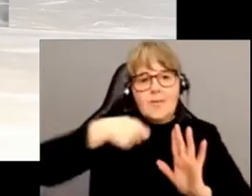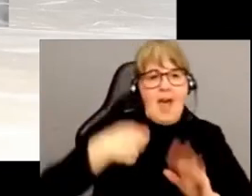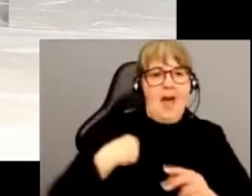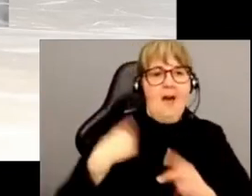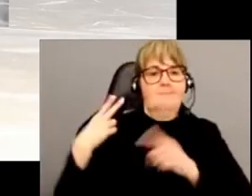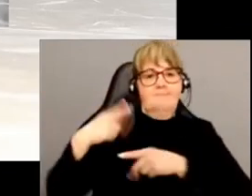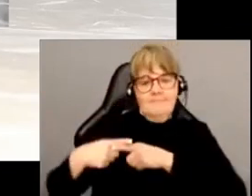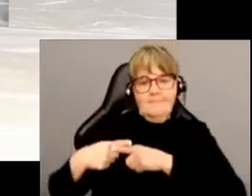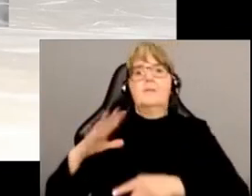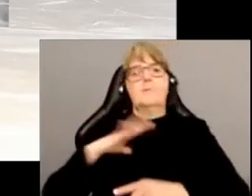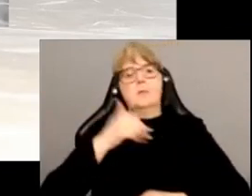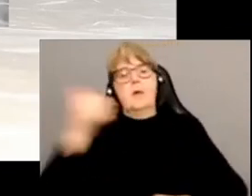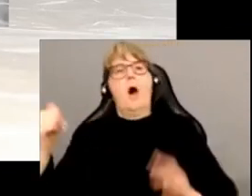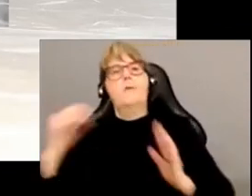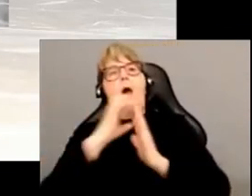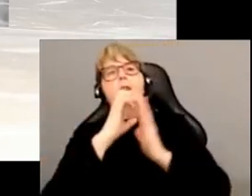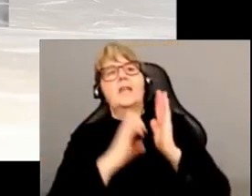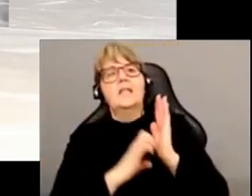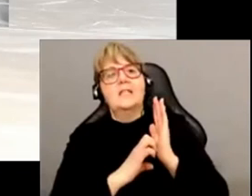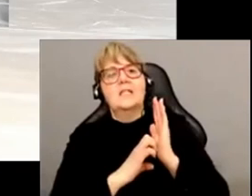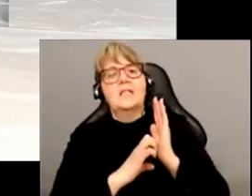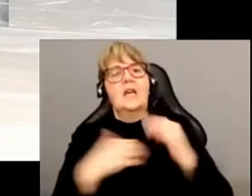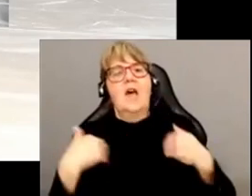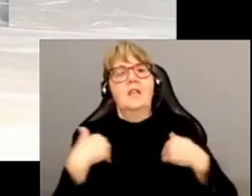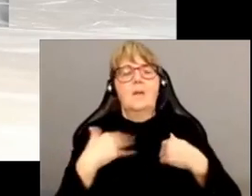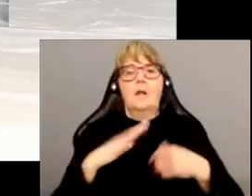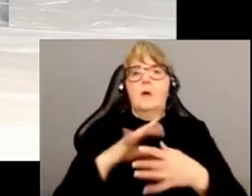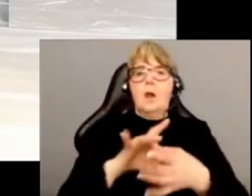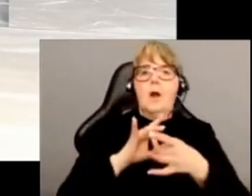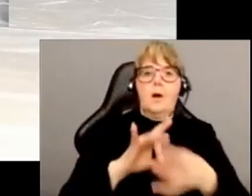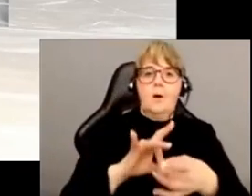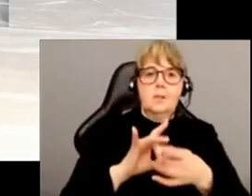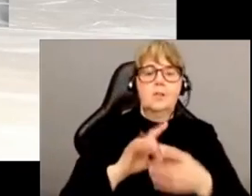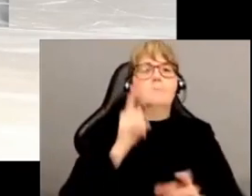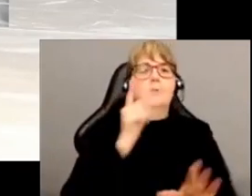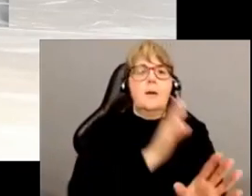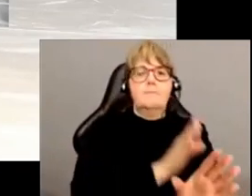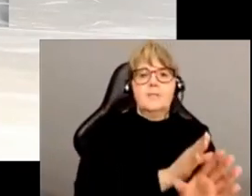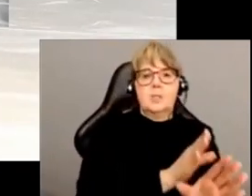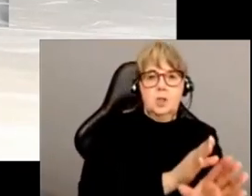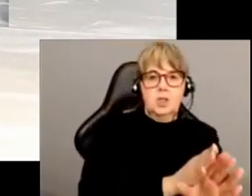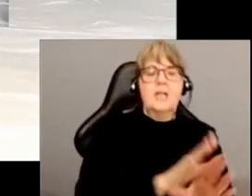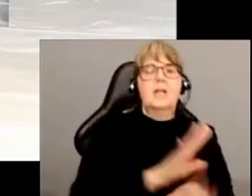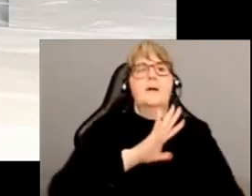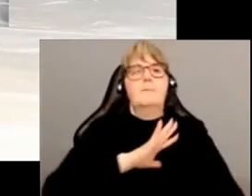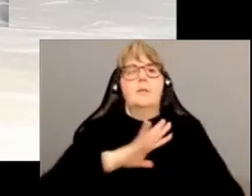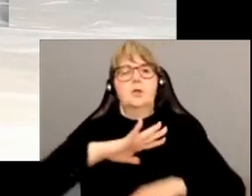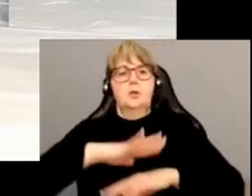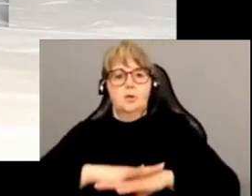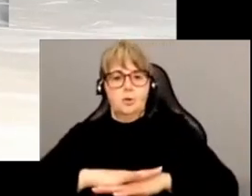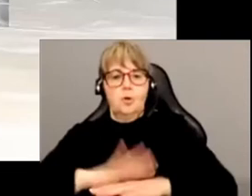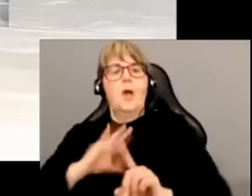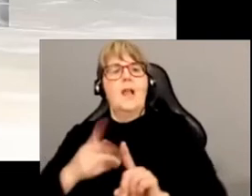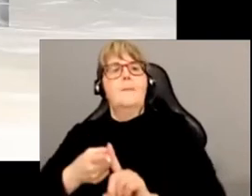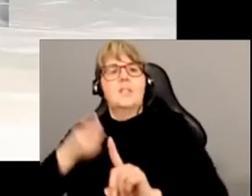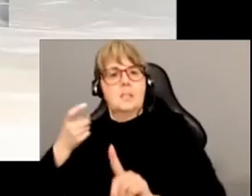en éthique animale, je m'intéresse principalement aux relations entre la psychologie et l'épistémologie des croyances spécistes.